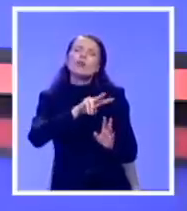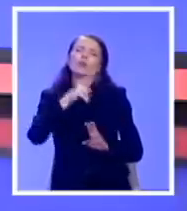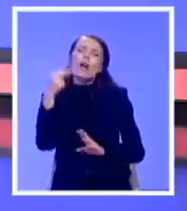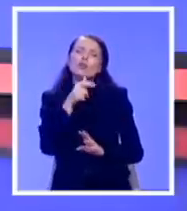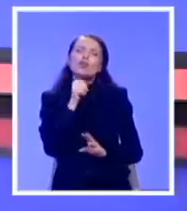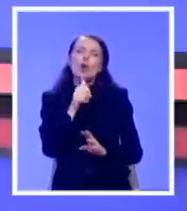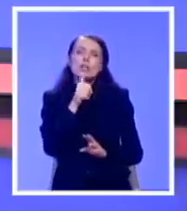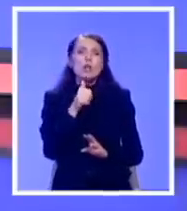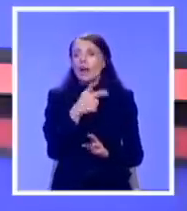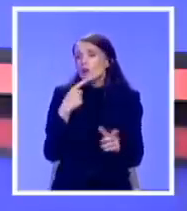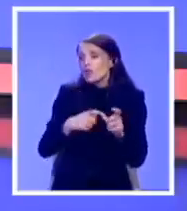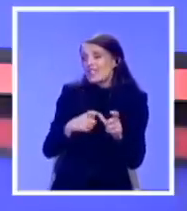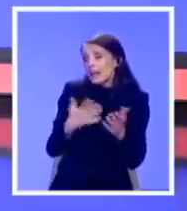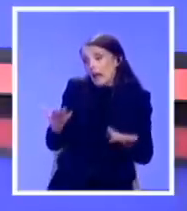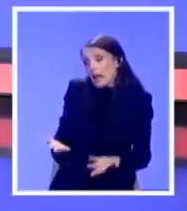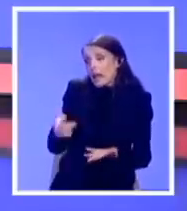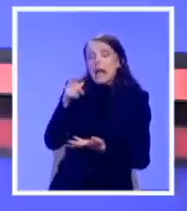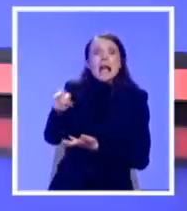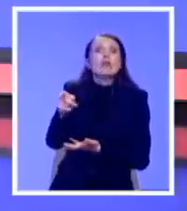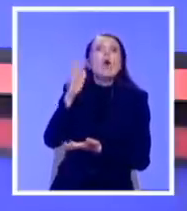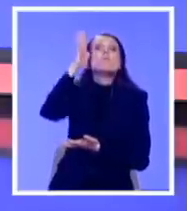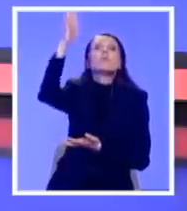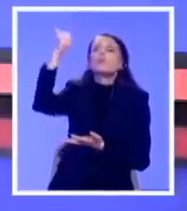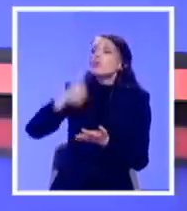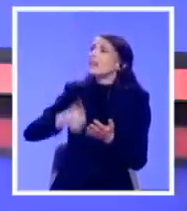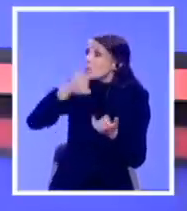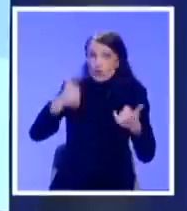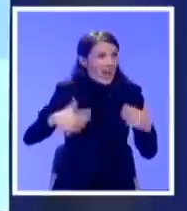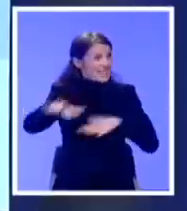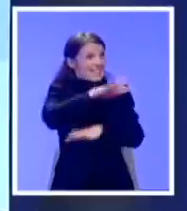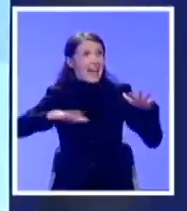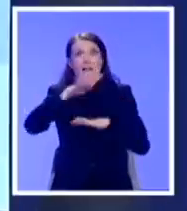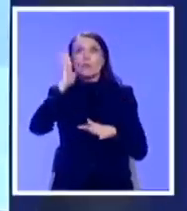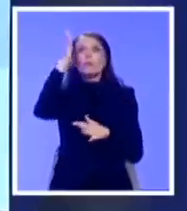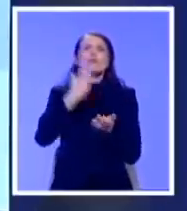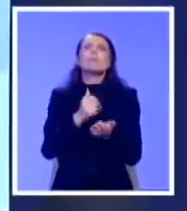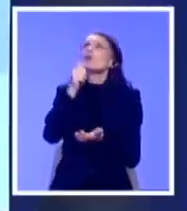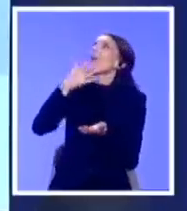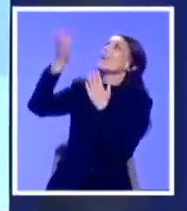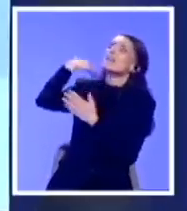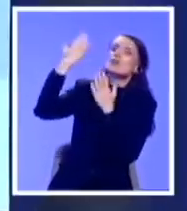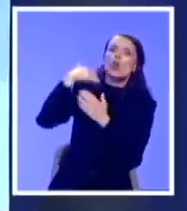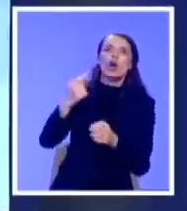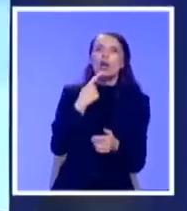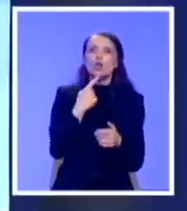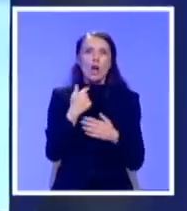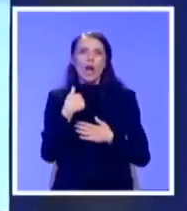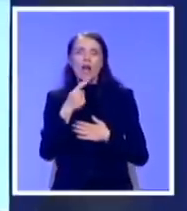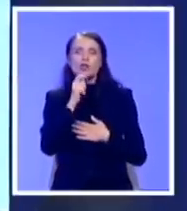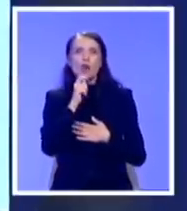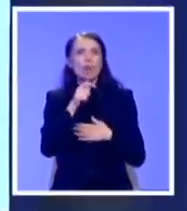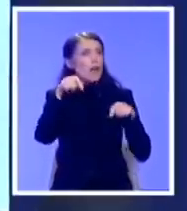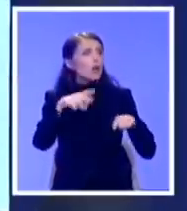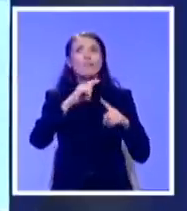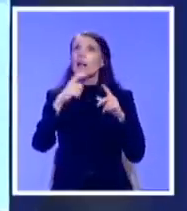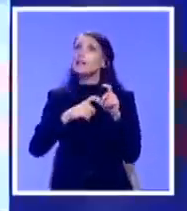biti istoriji. Pa dobro, ali... Ili što će možda tad biti lakše da govorimo na te RTS-u, ali tako? Uvijek možete na RTS-u da govorite. Evo vidjeli ste već nas. ja sam prvi put na RTS-u da govorim